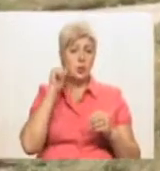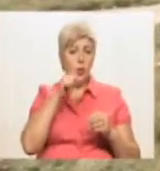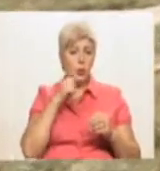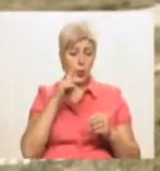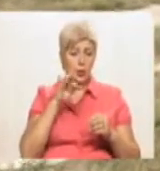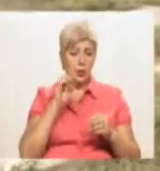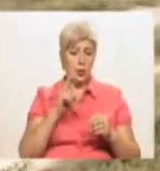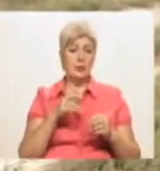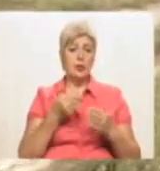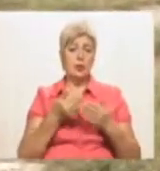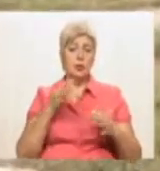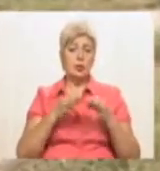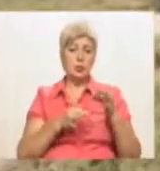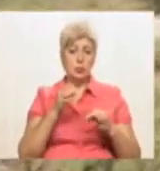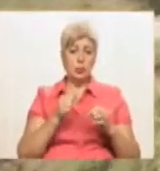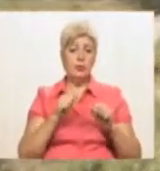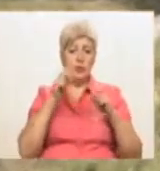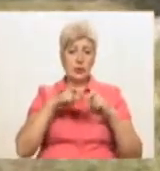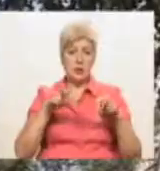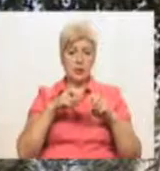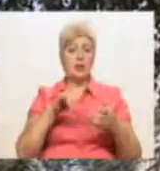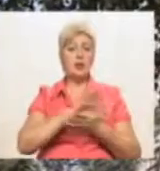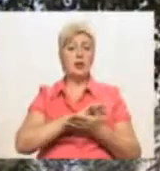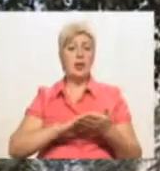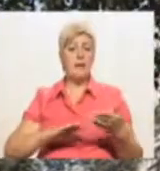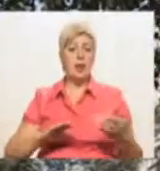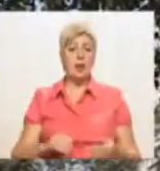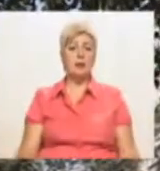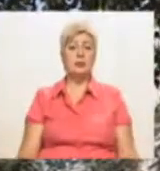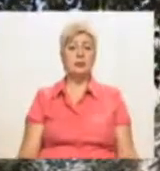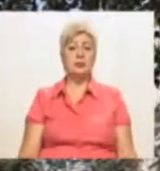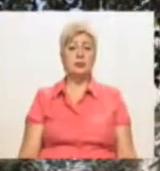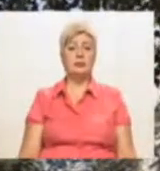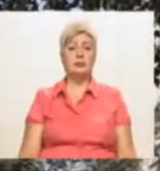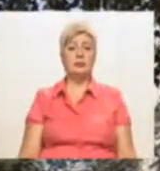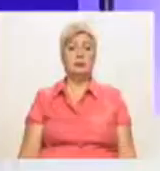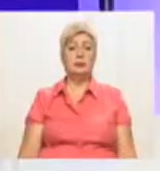розслідування по кримінальному провадженню триває. Галина Вікторова, Ольга Насєткіна, новини 51.